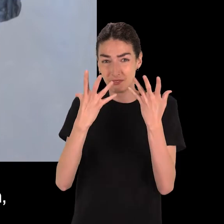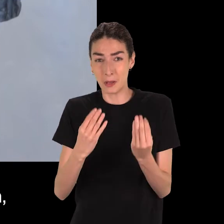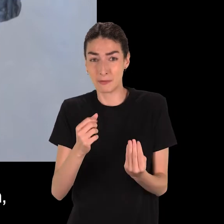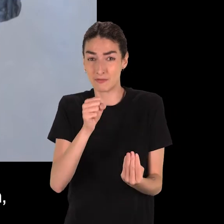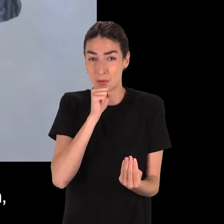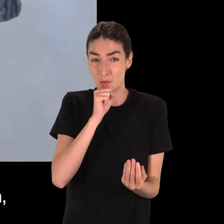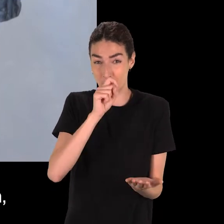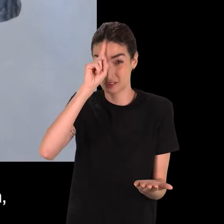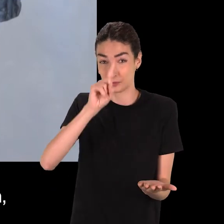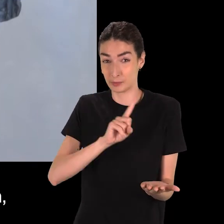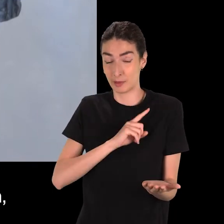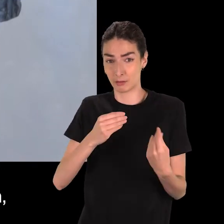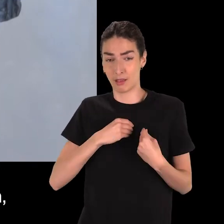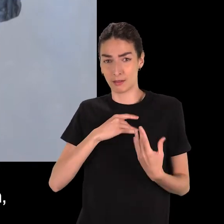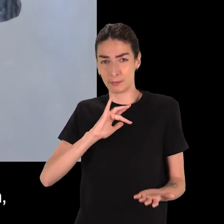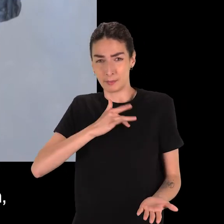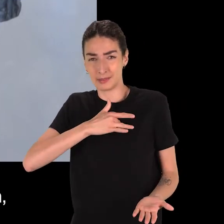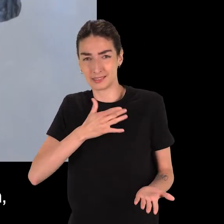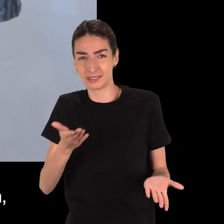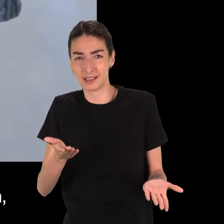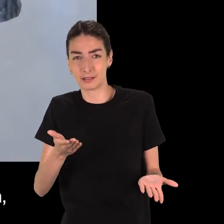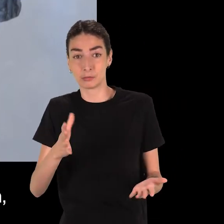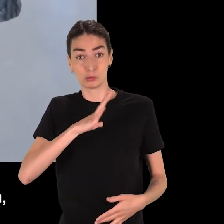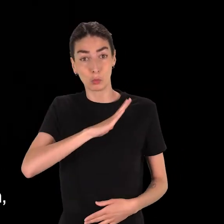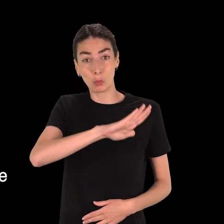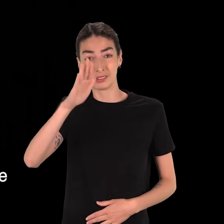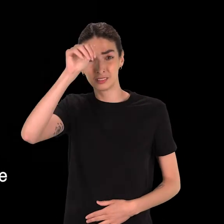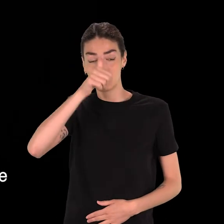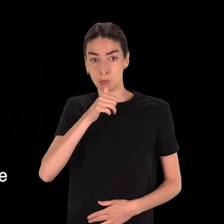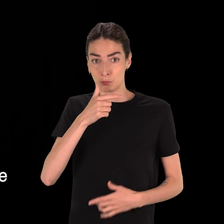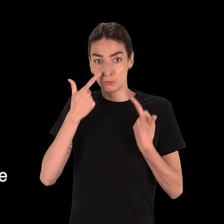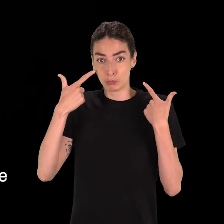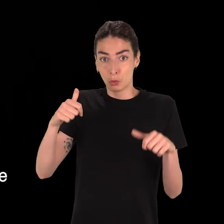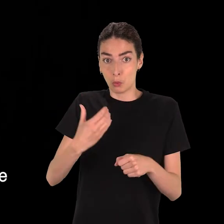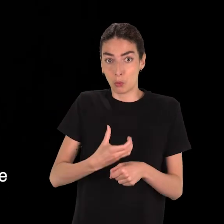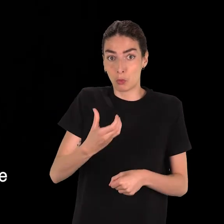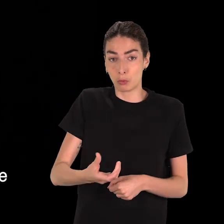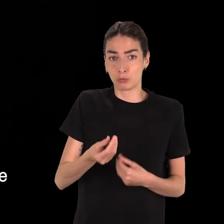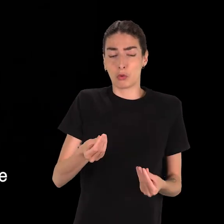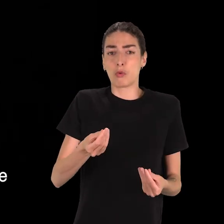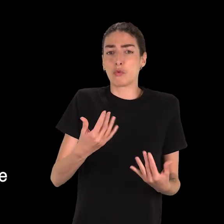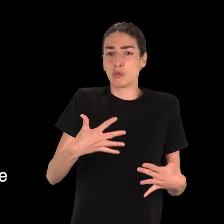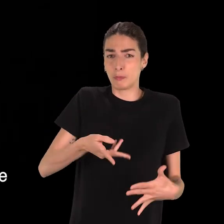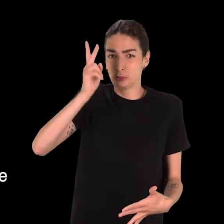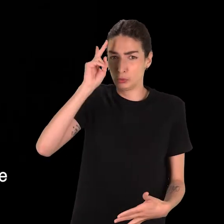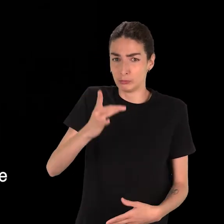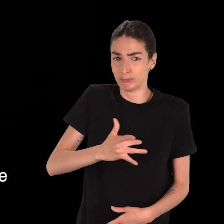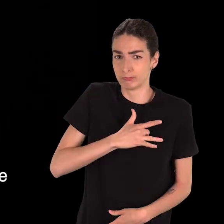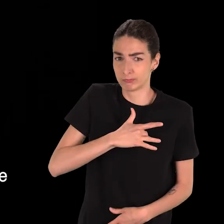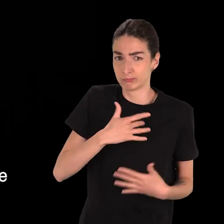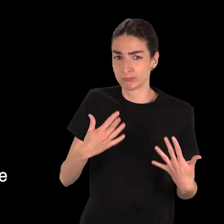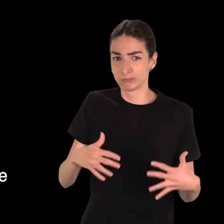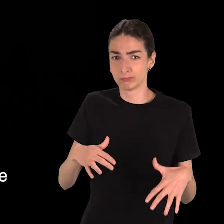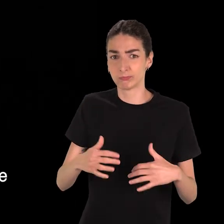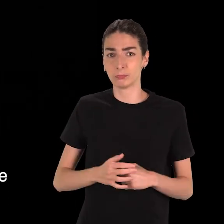ici de montrer un personnage de basse condition dont le corps est vieillissant. D'ailleurs, certaines répliques de ce modèle représentent ce corps de manière plus crue,